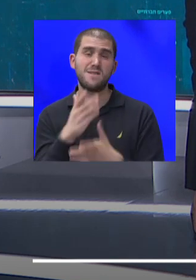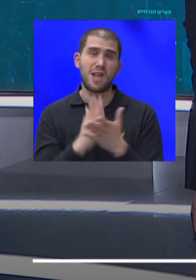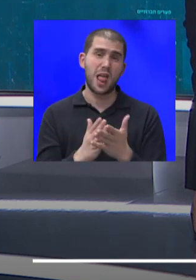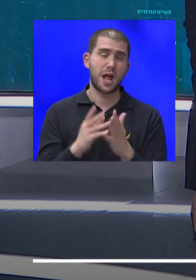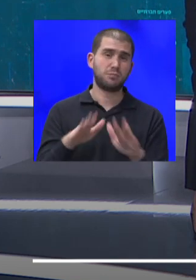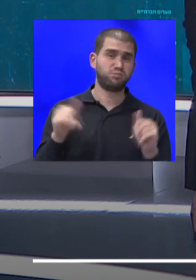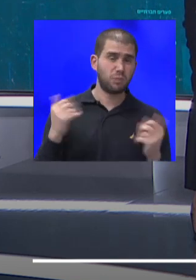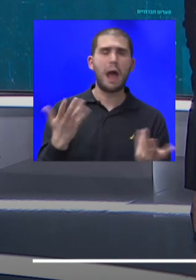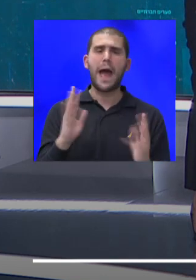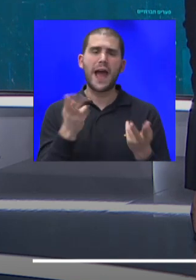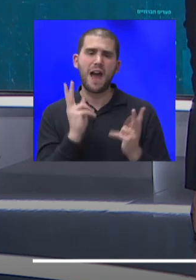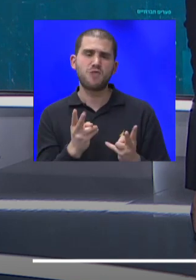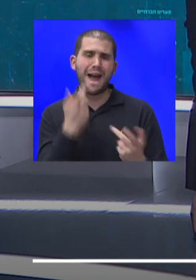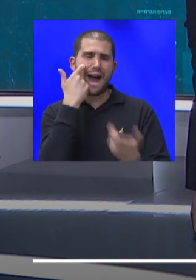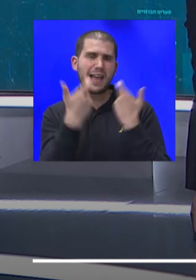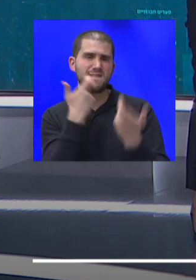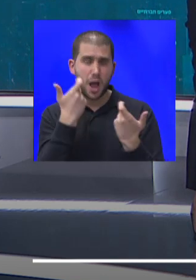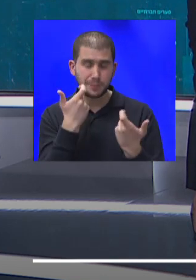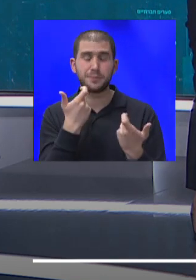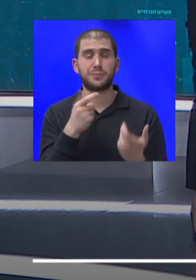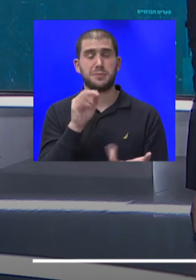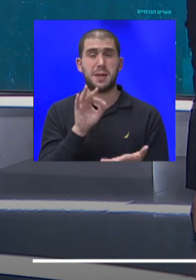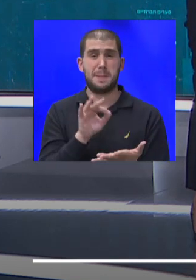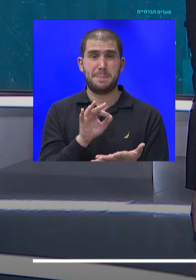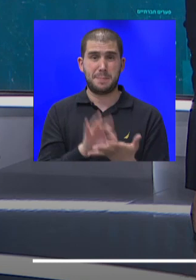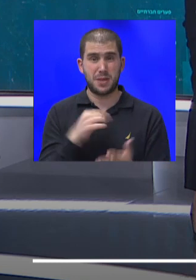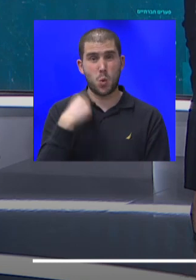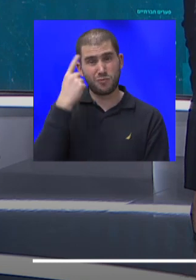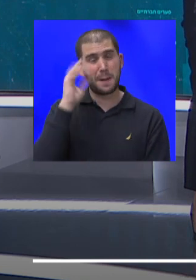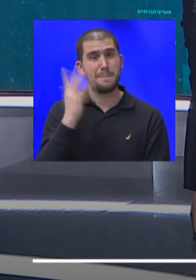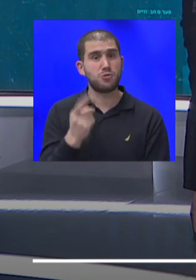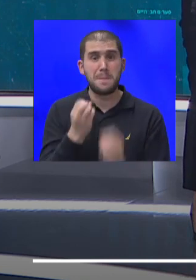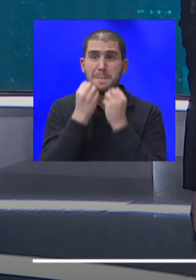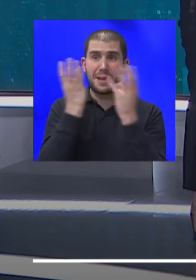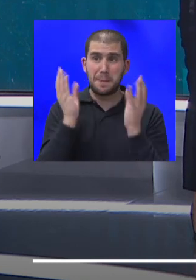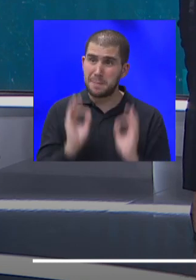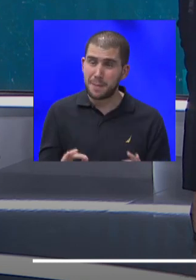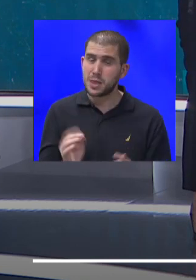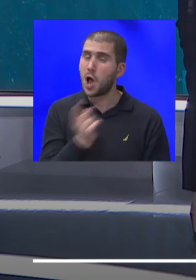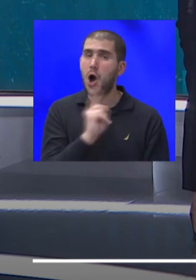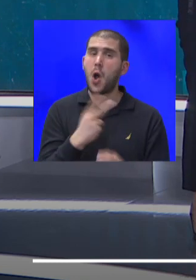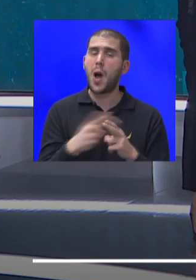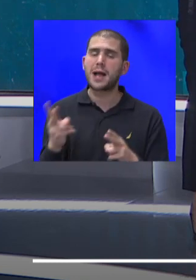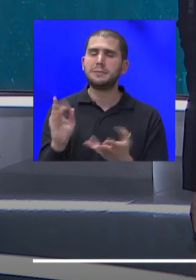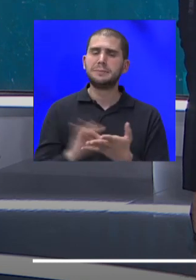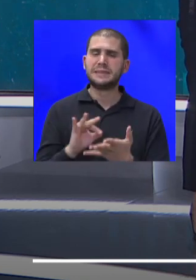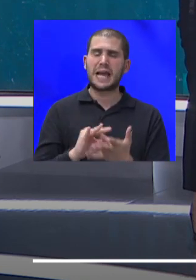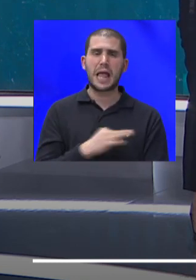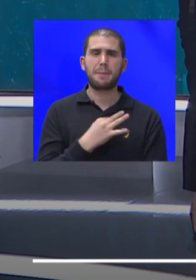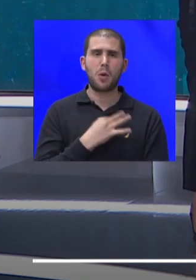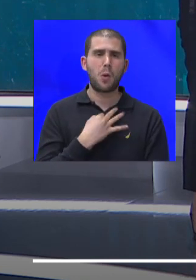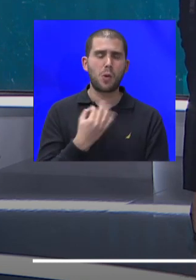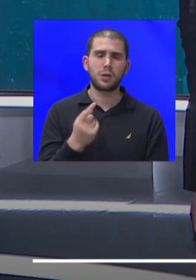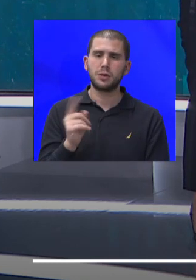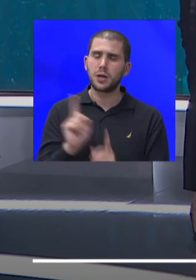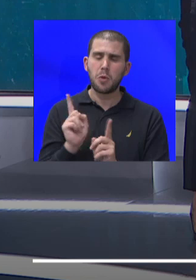לאכוף את זה, כאשר אני חושבת שמה שמדהים פה, שלא רק שמשרד הבריאות לא שמענו אותו מצדד במהלך הזה,